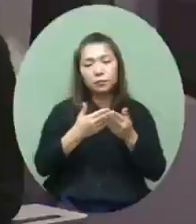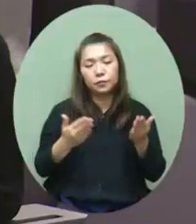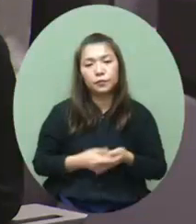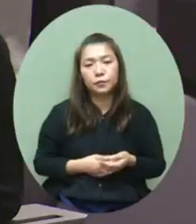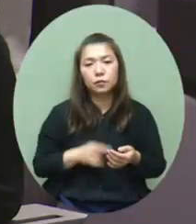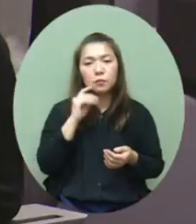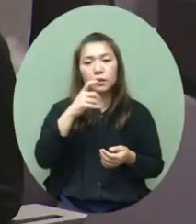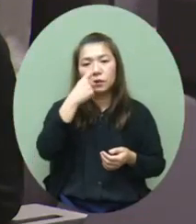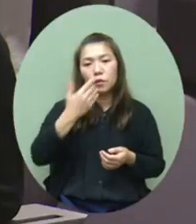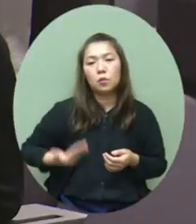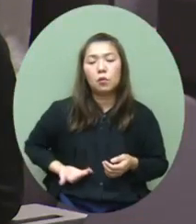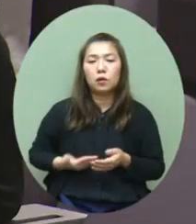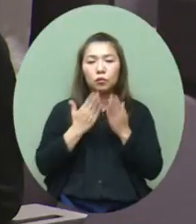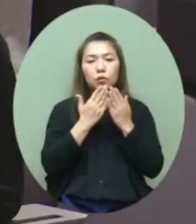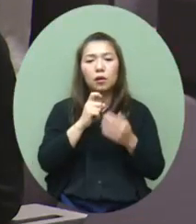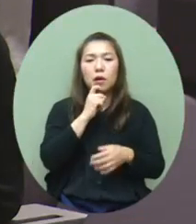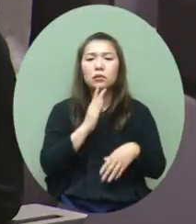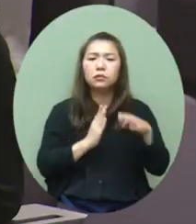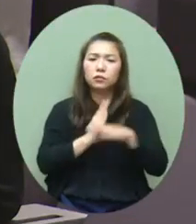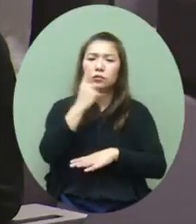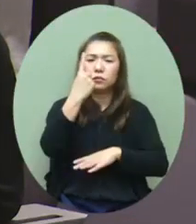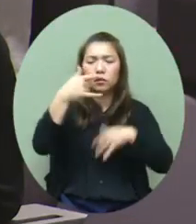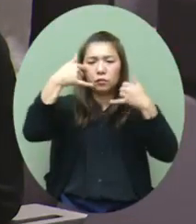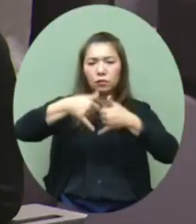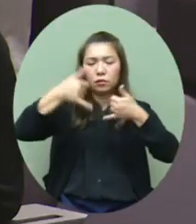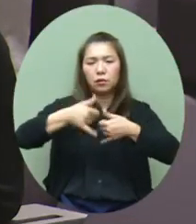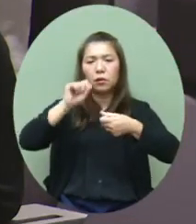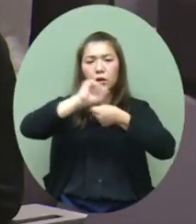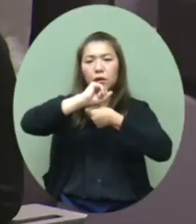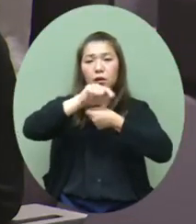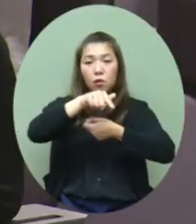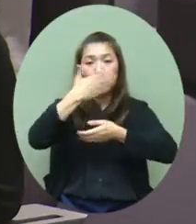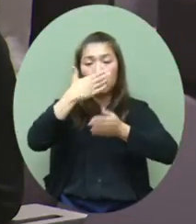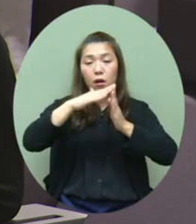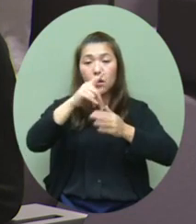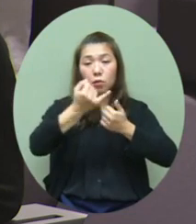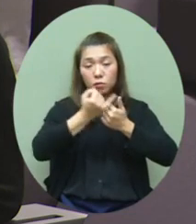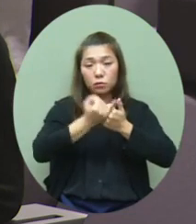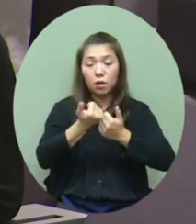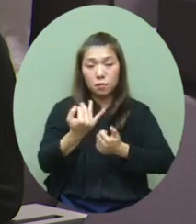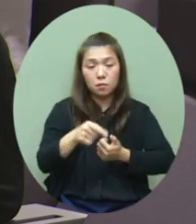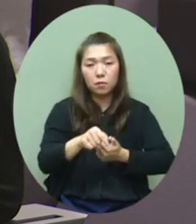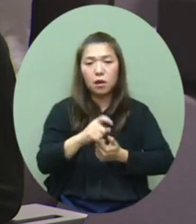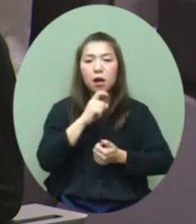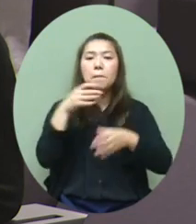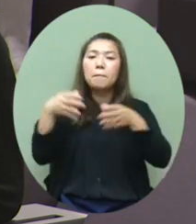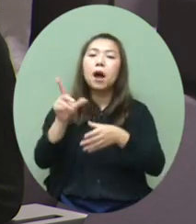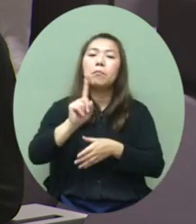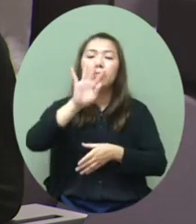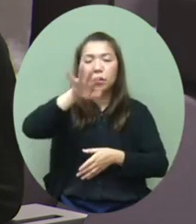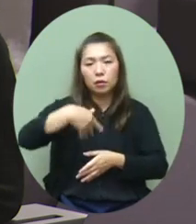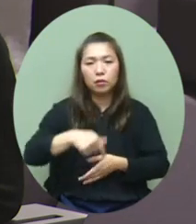問英華書院今天說多過一個密切接觸者其實是否那間學校的學生如果是的話是哪一班